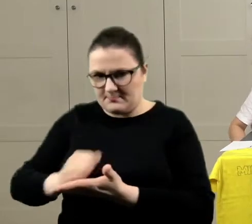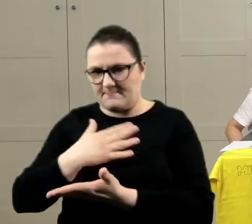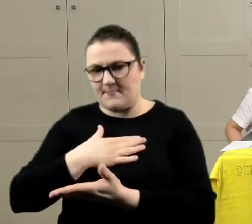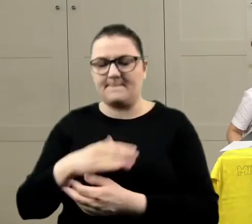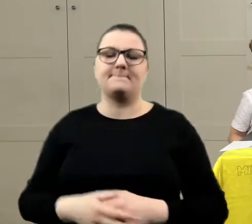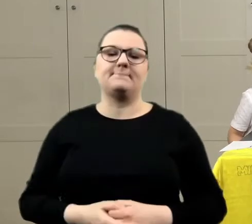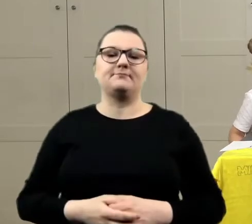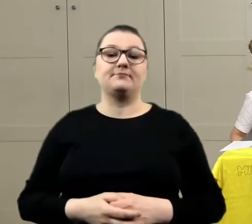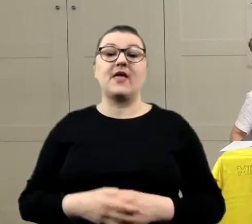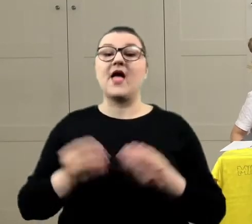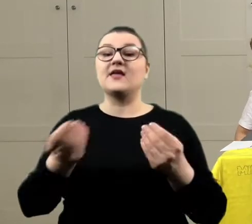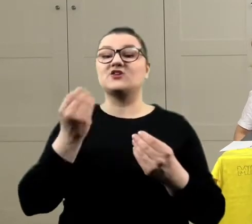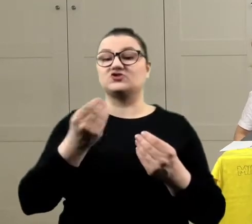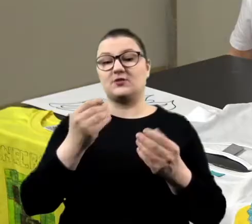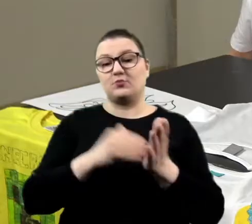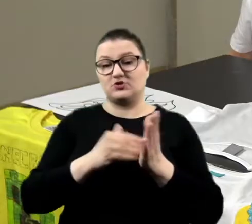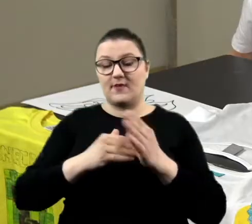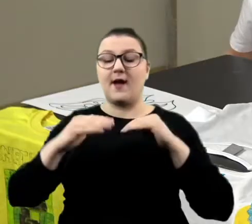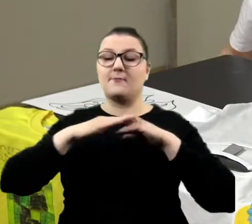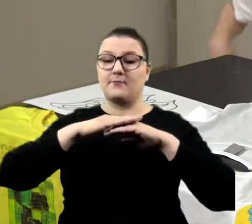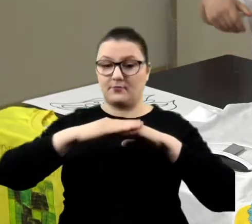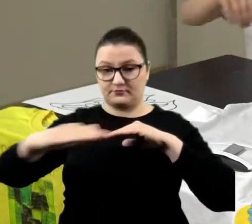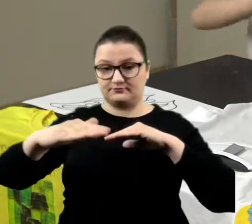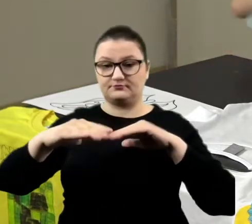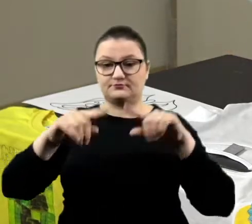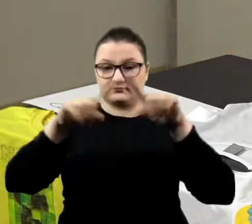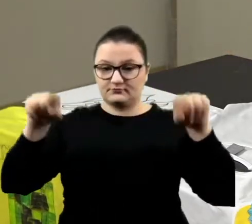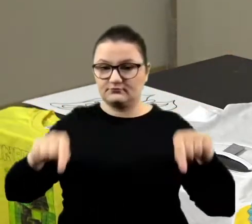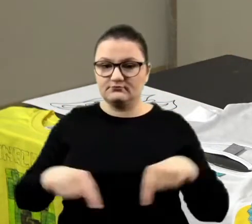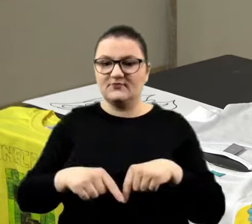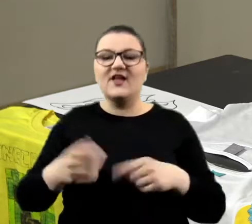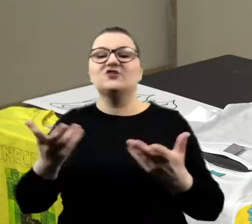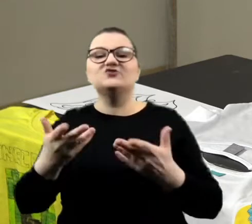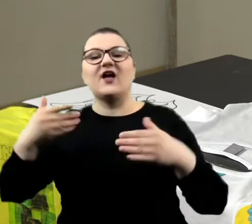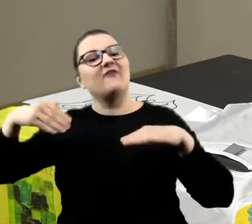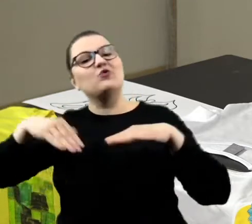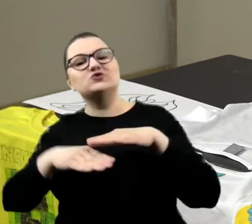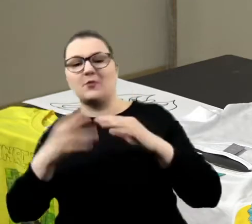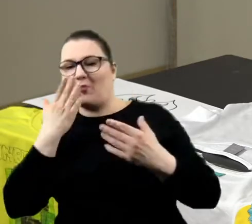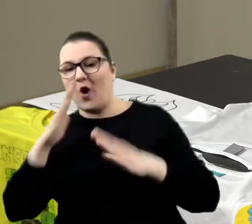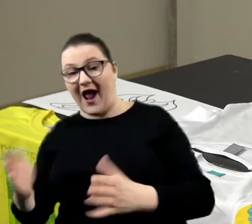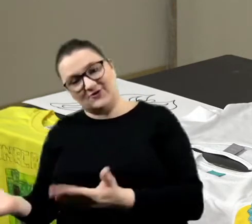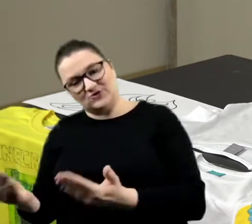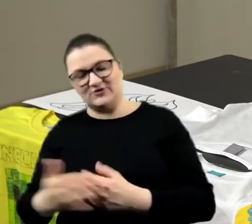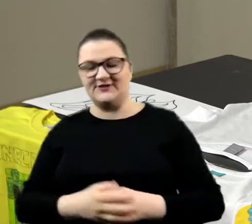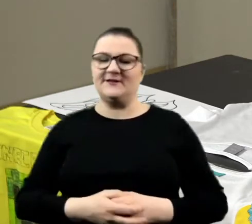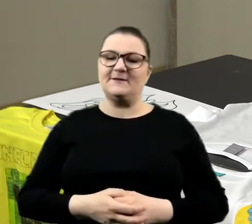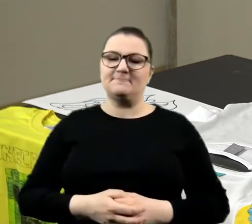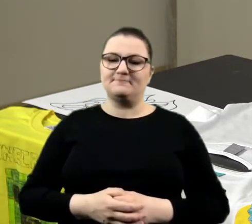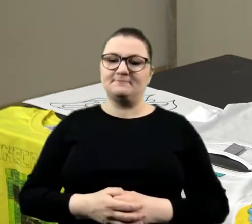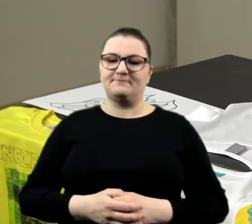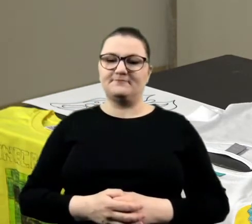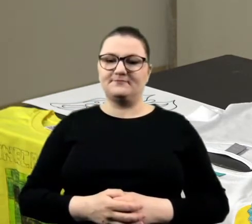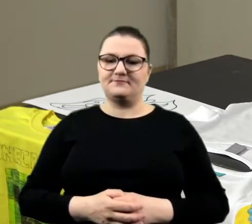to jest słuchajcie, taka podkładka, którą Helu gdzie wkładamy i po co. Pokaż jak to będzie i po co to będzie.